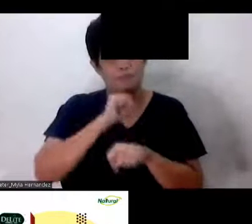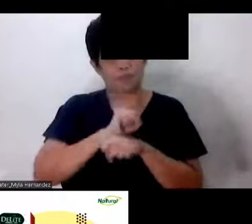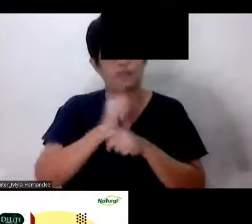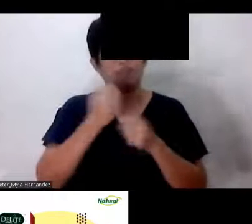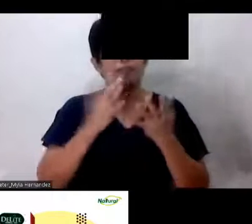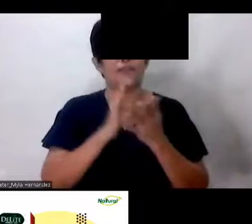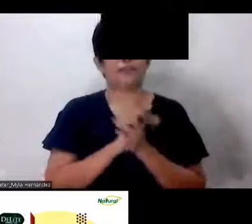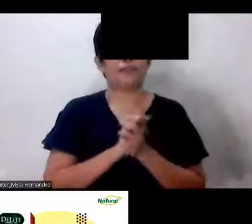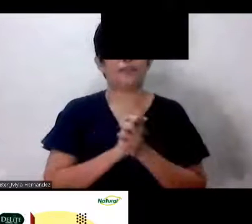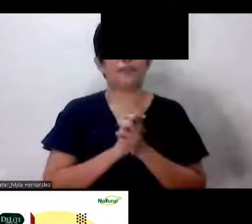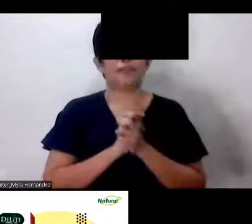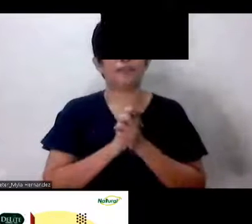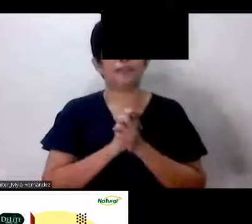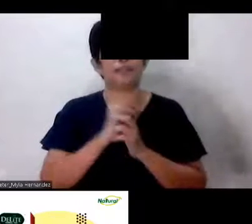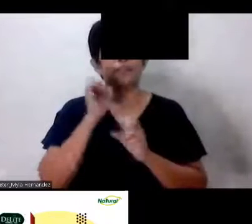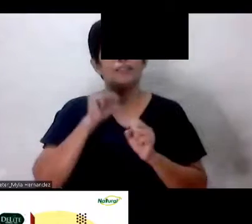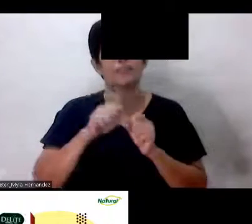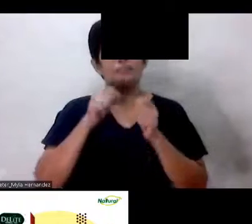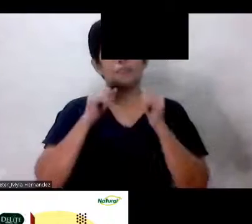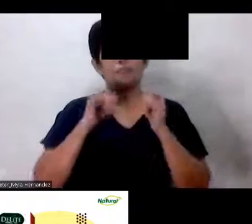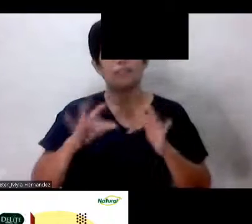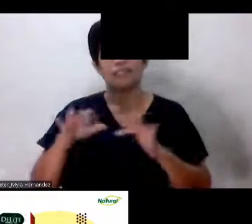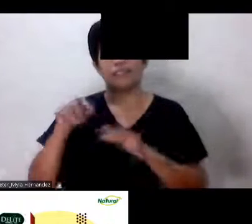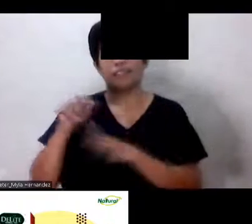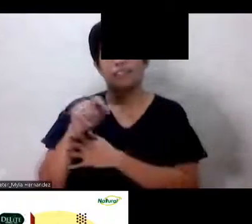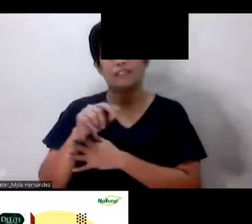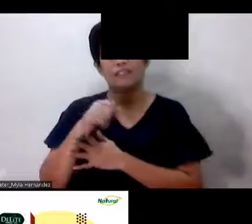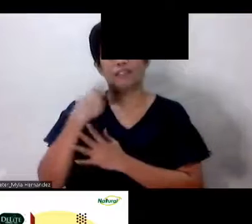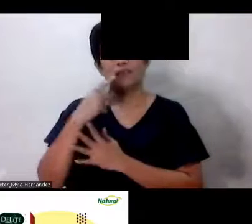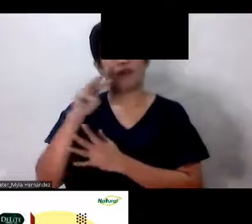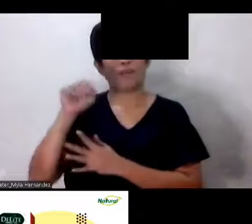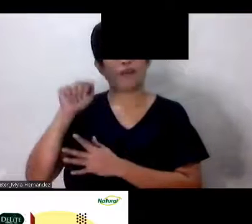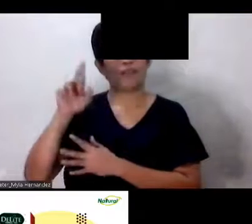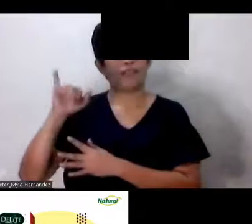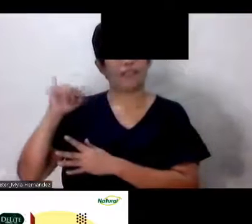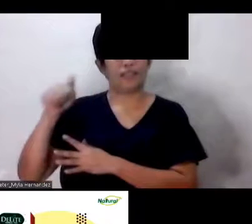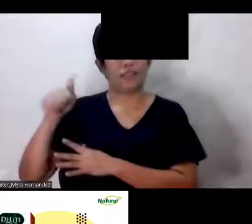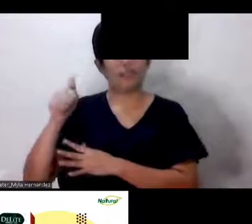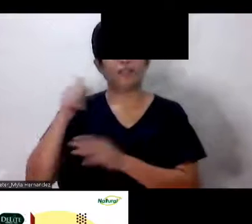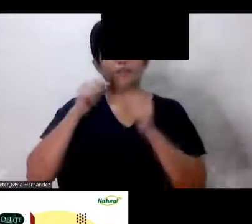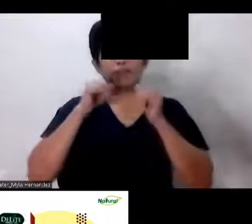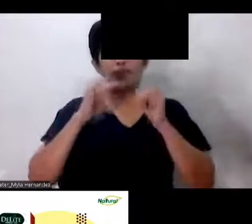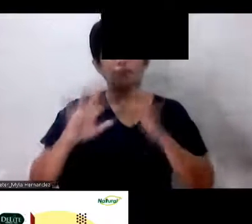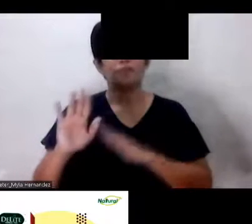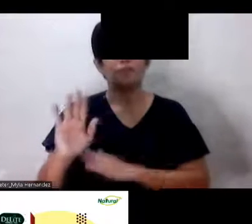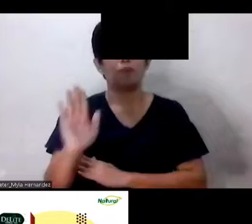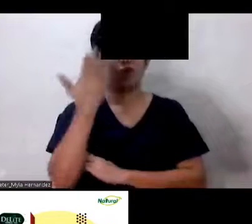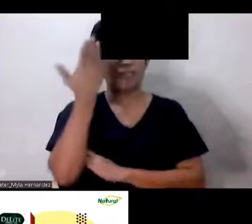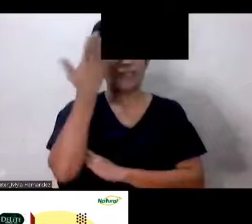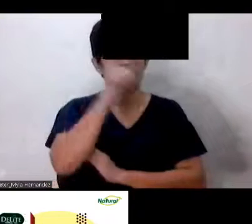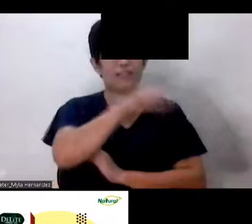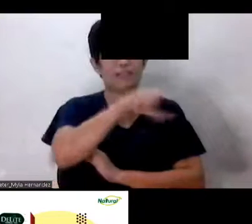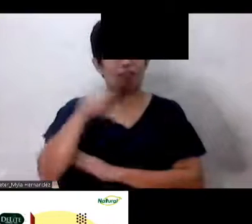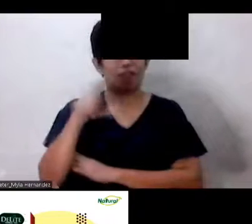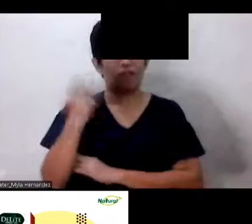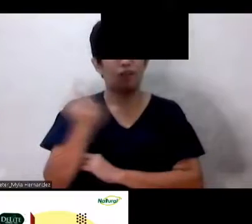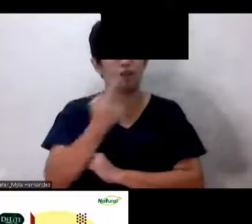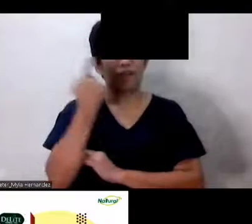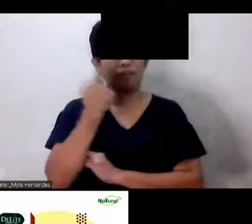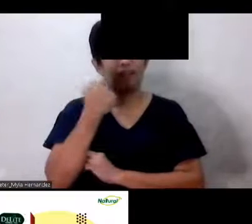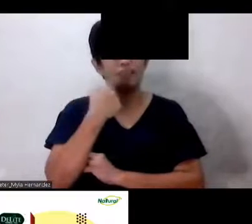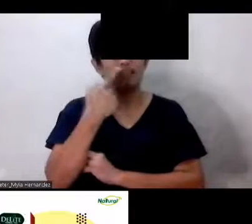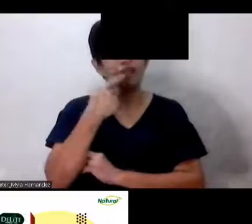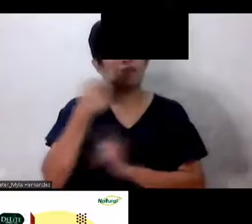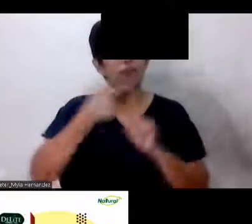Okay Yun po yun ha Mapagpalang Sabi ni Maria Claudia Yes I Mapagpalang Umaga po sa inyong lahat And always listening Santa Rosa